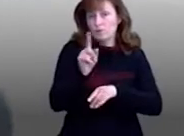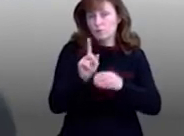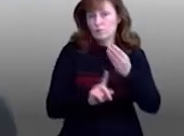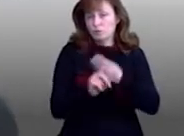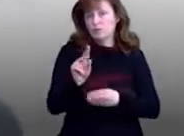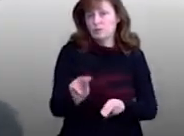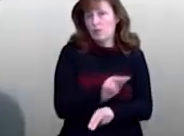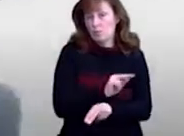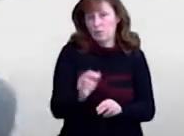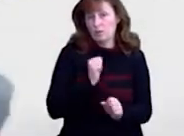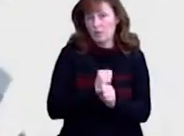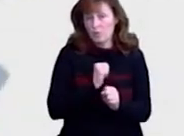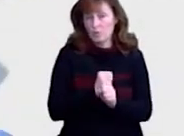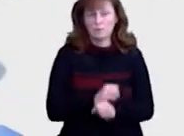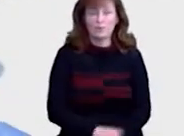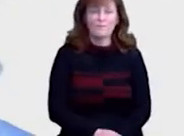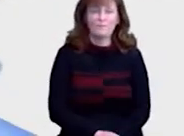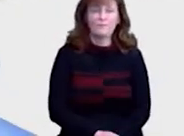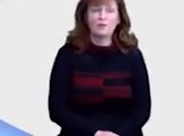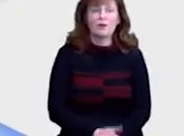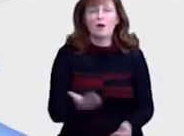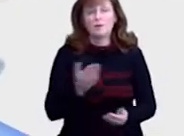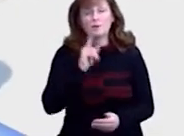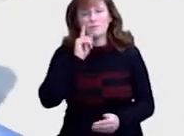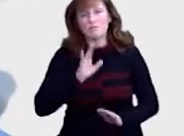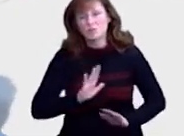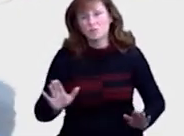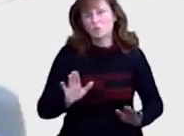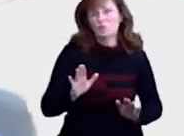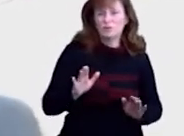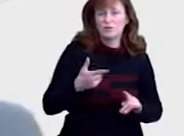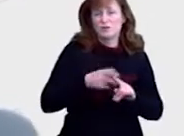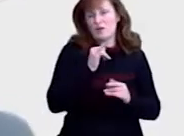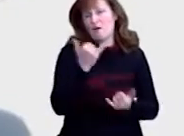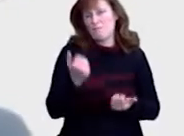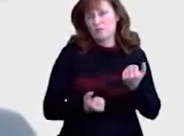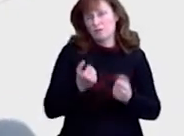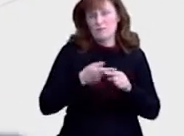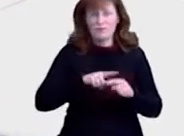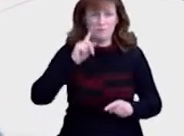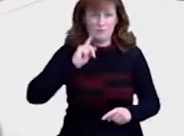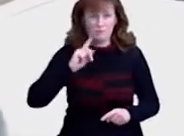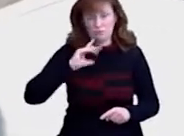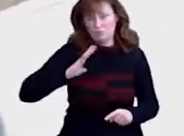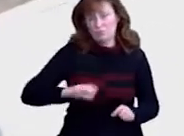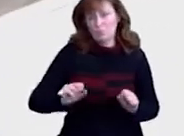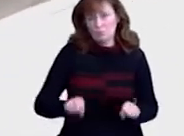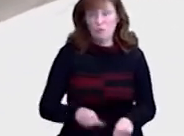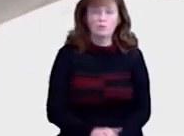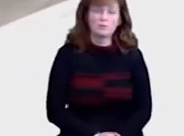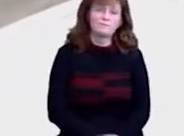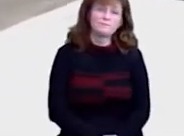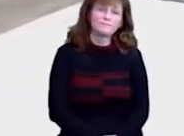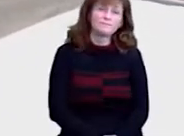ремонтні роботи, а які незручності, що створюються для водіїв, я думаю, вони тимчасові і